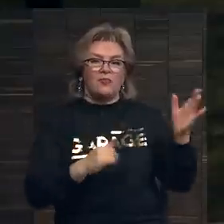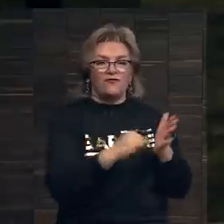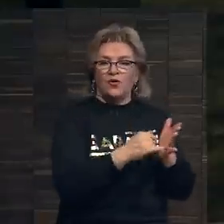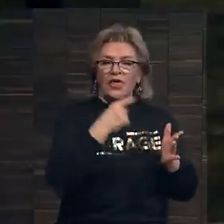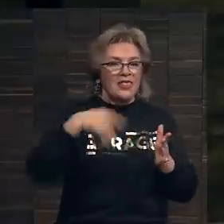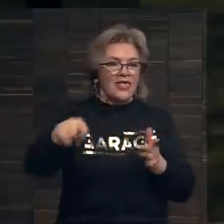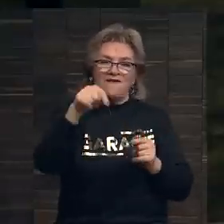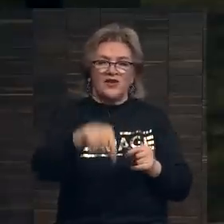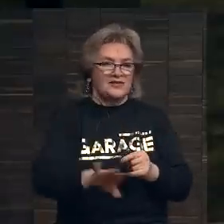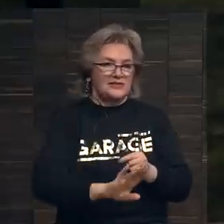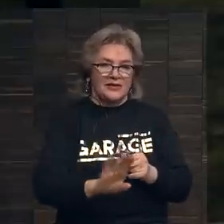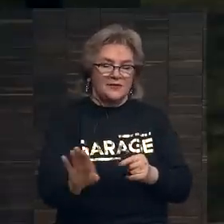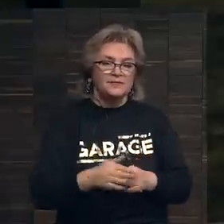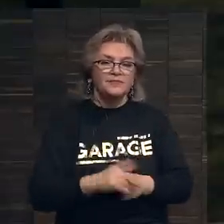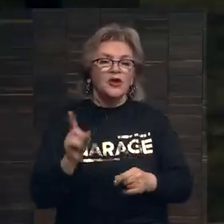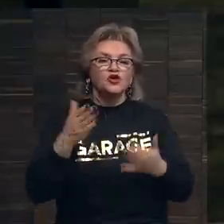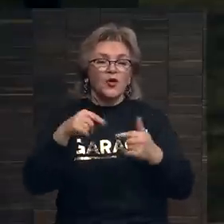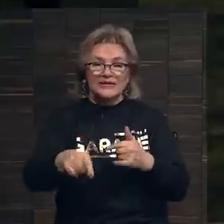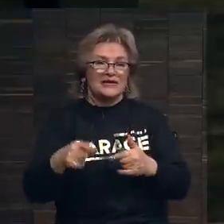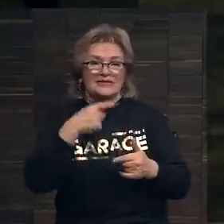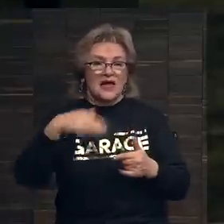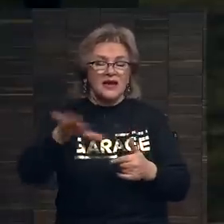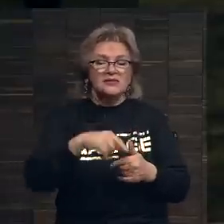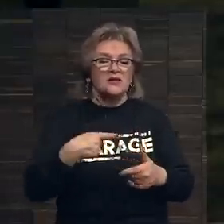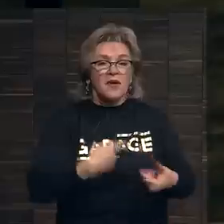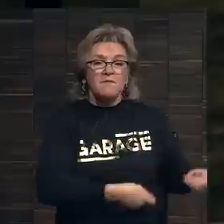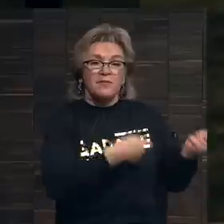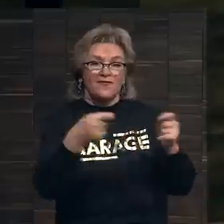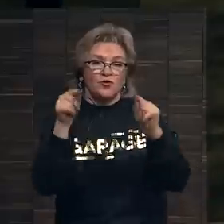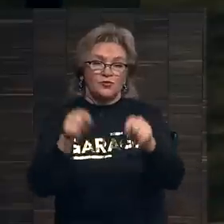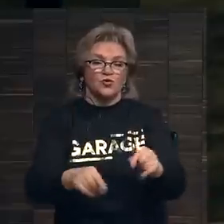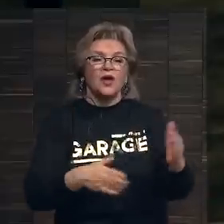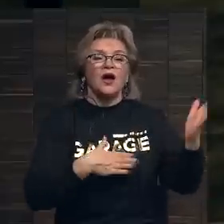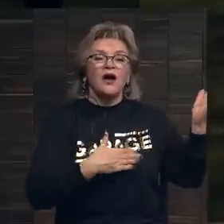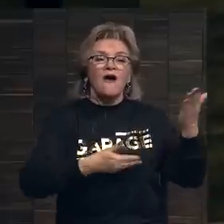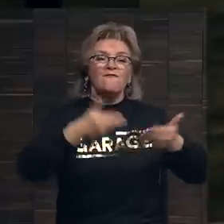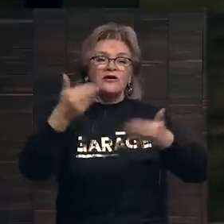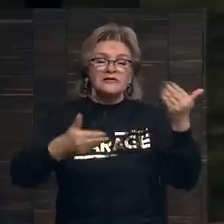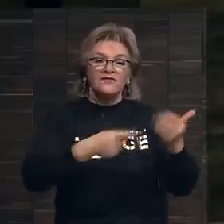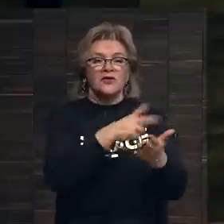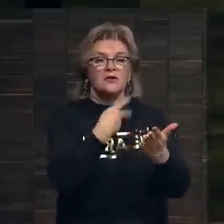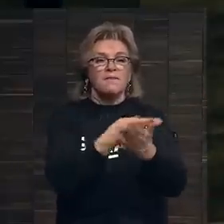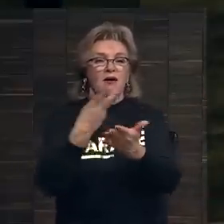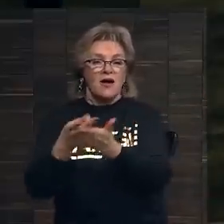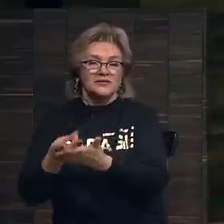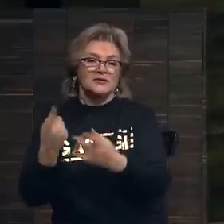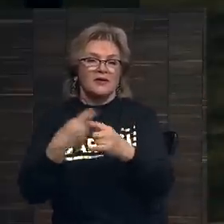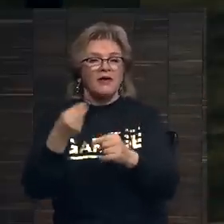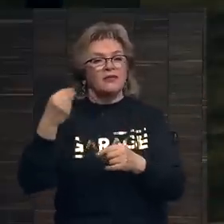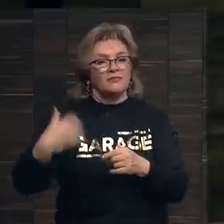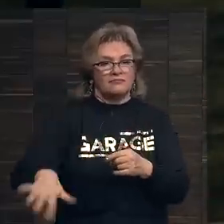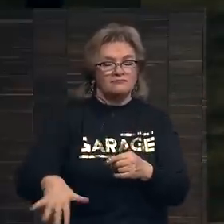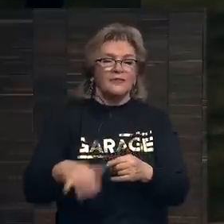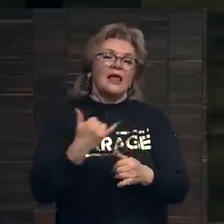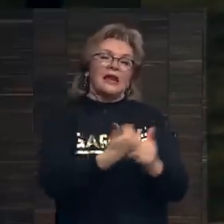не в России. Что касается России, то мы привозим сюда наши выставки, наши показы, это дорогое